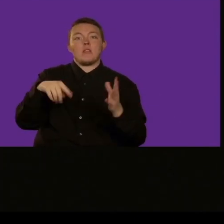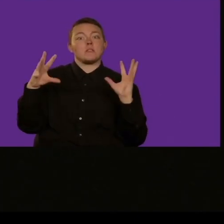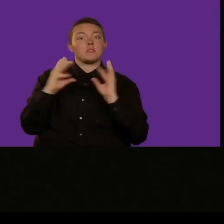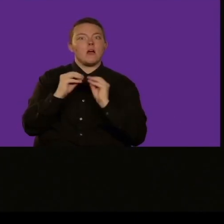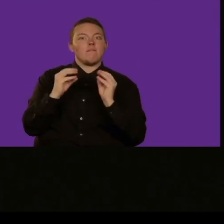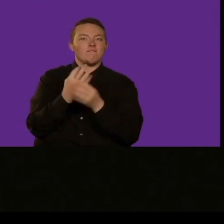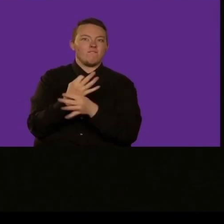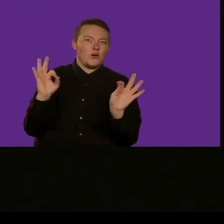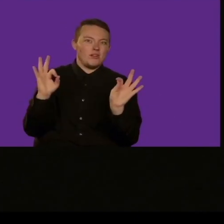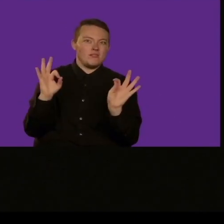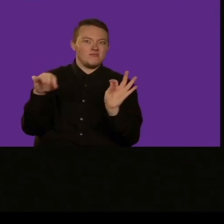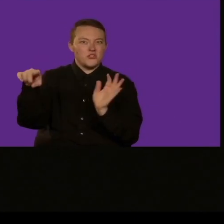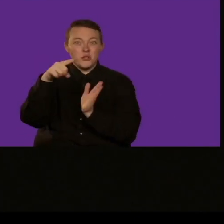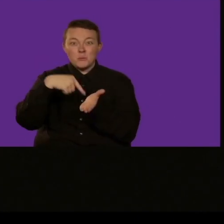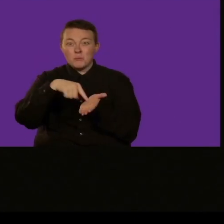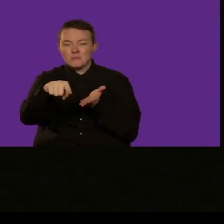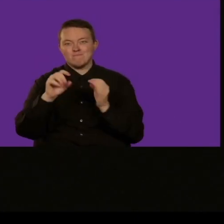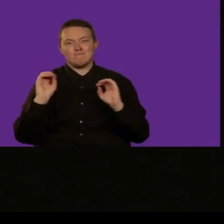Grazie, grazie ancora.